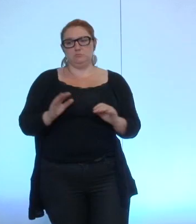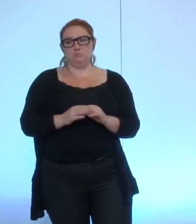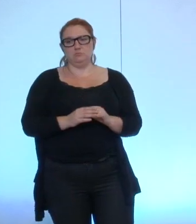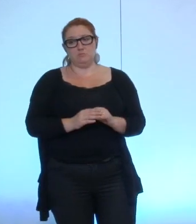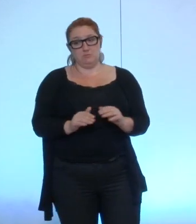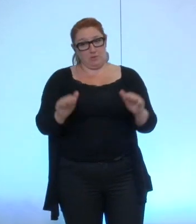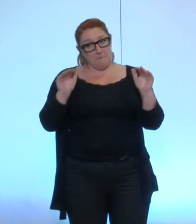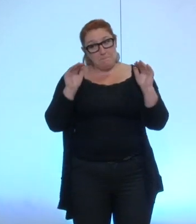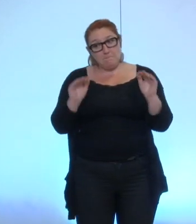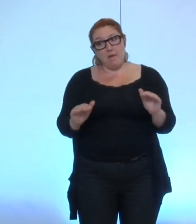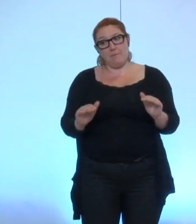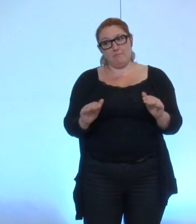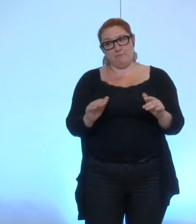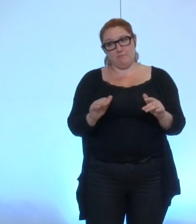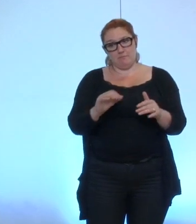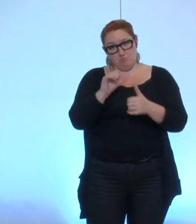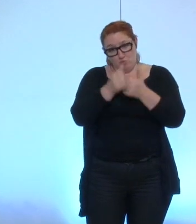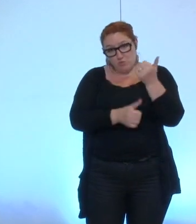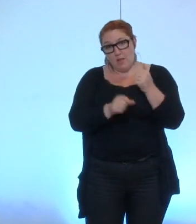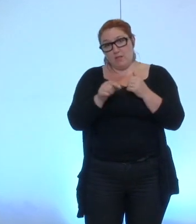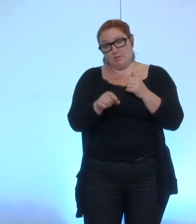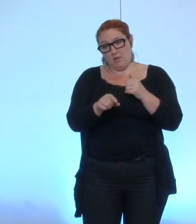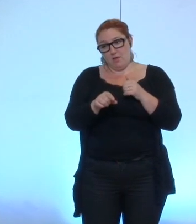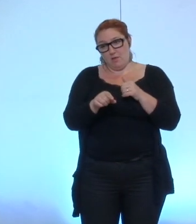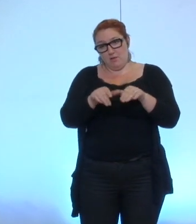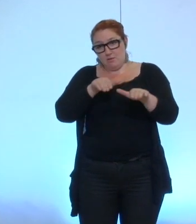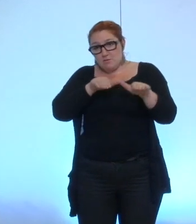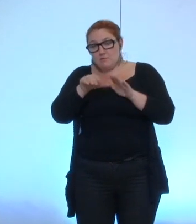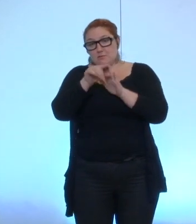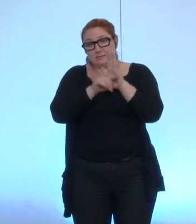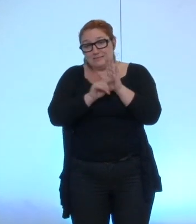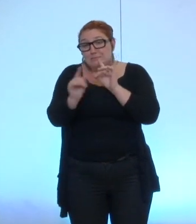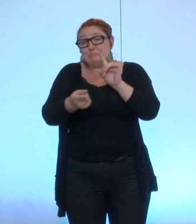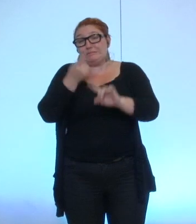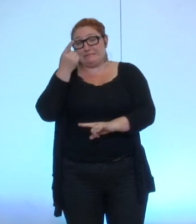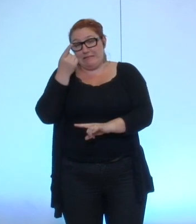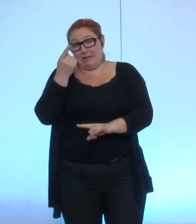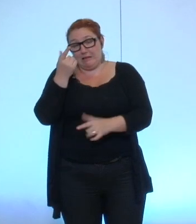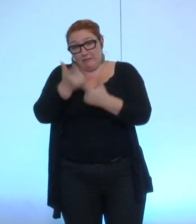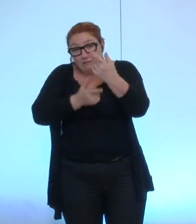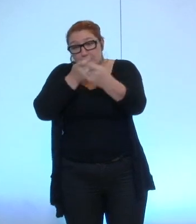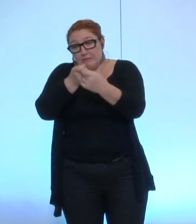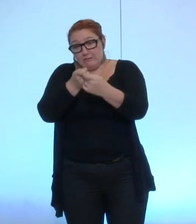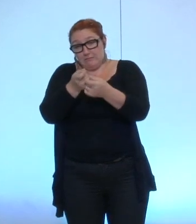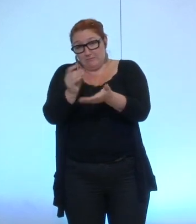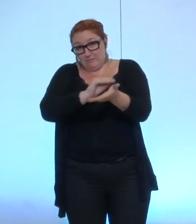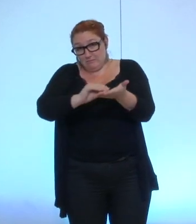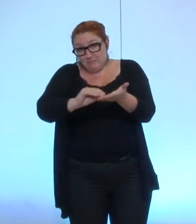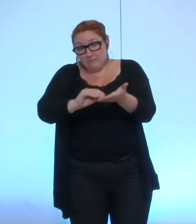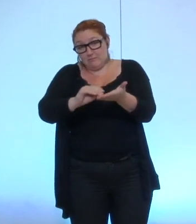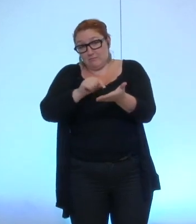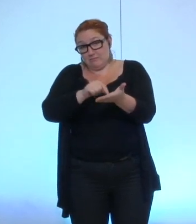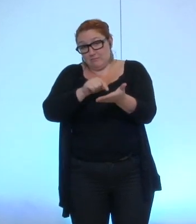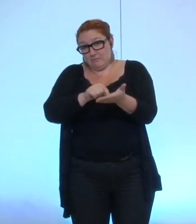il y a même une modalité des dispositions spécifiques qui sont indiquées pour